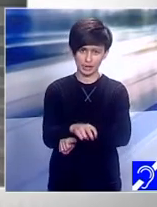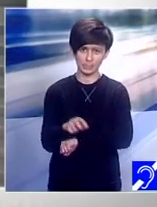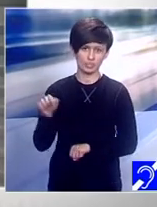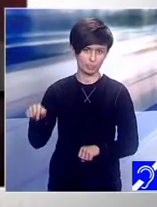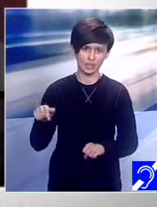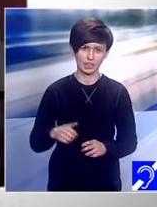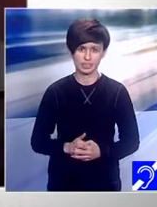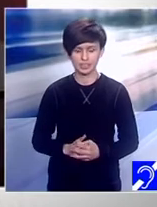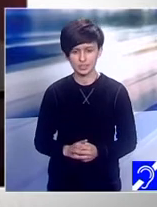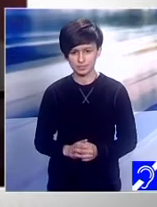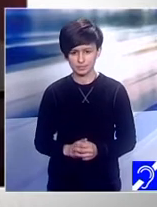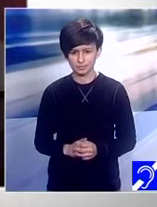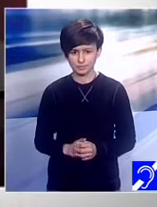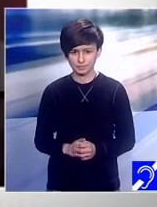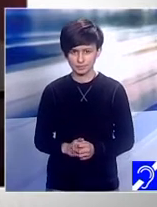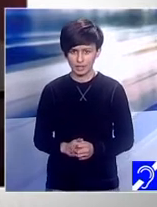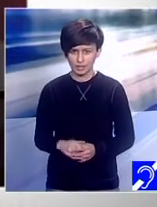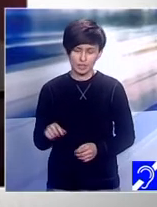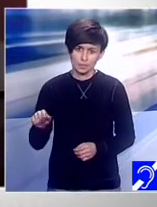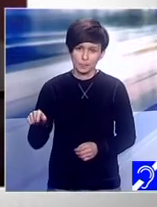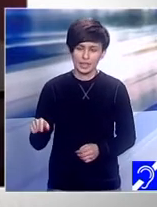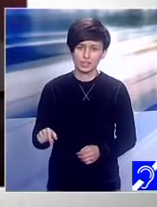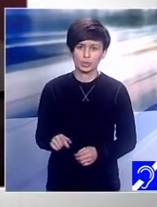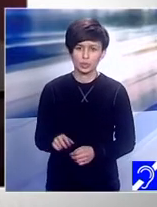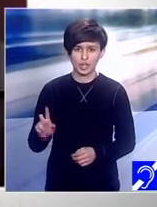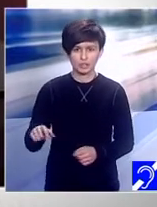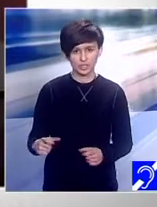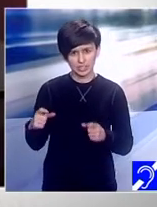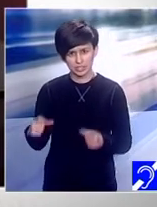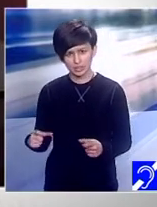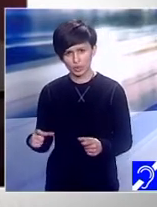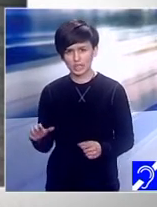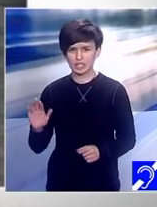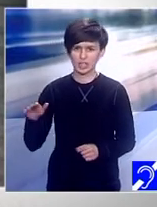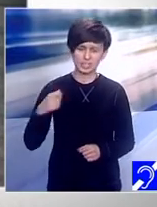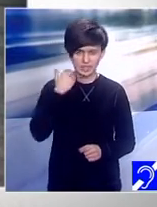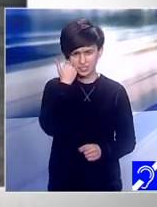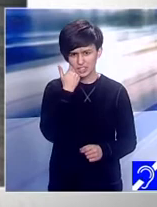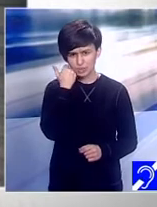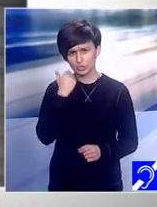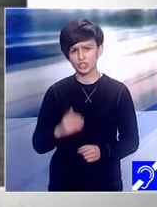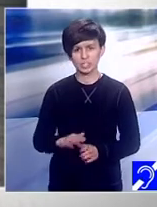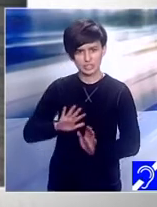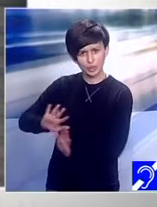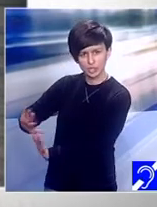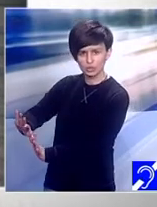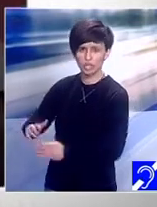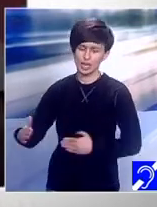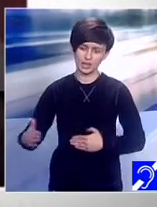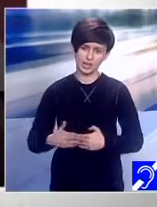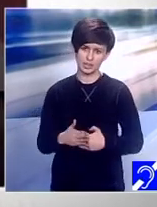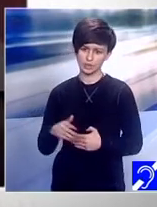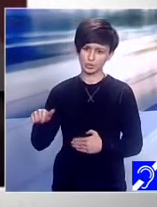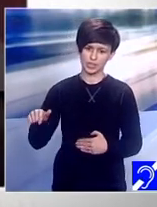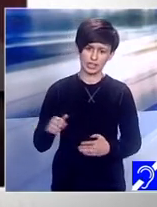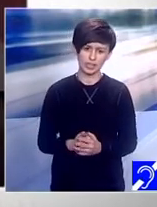trăit vreodată, ai fost pusă în situația în care să trăiești sentimente de rușine, să spunem, sau de izolare alături de el? Au